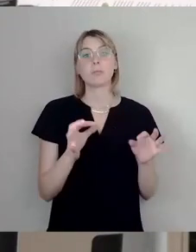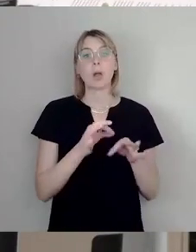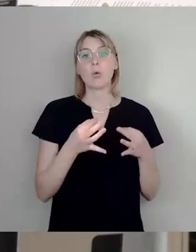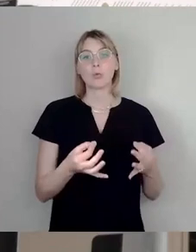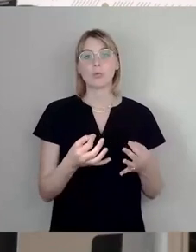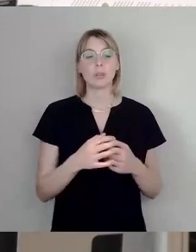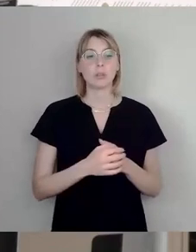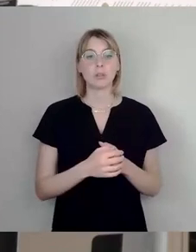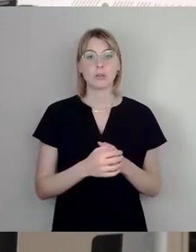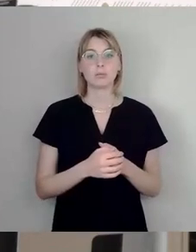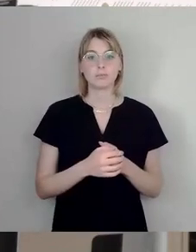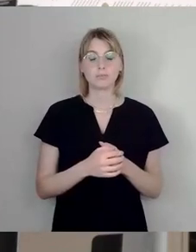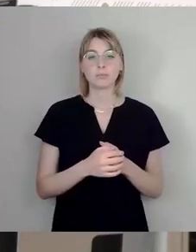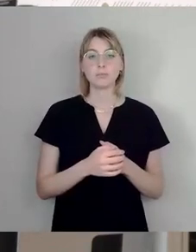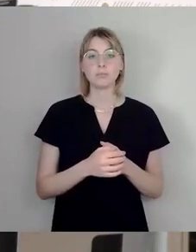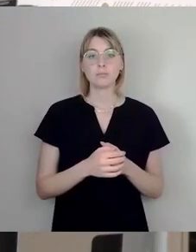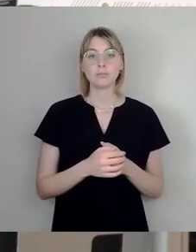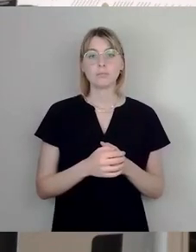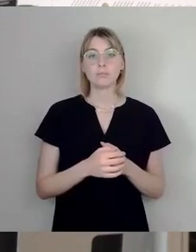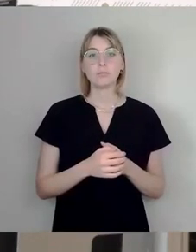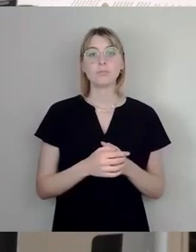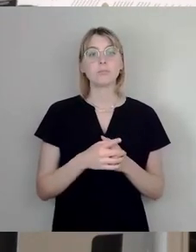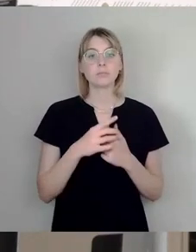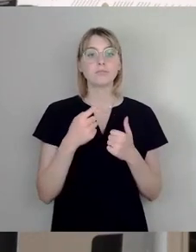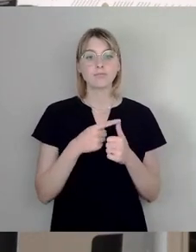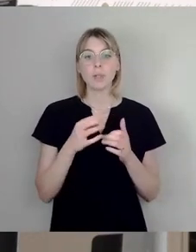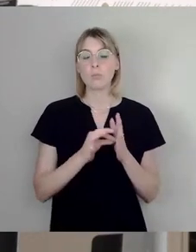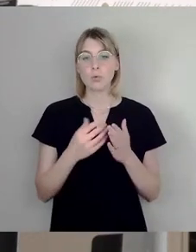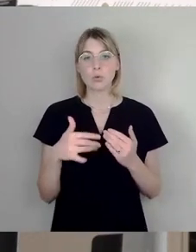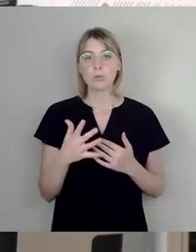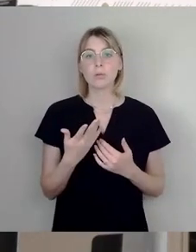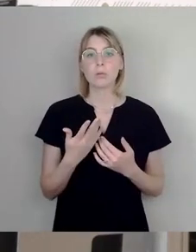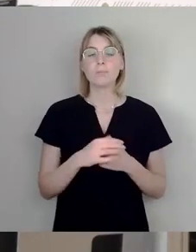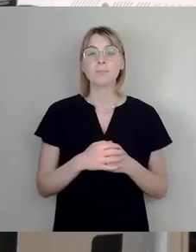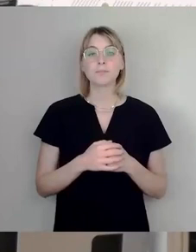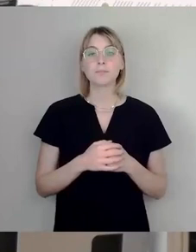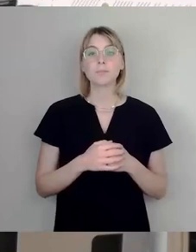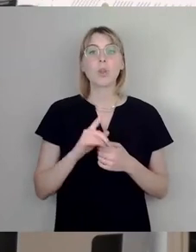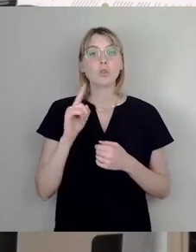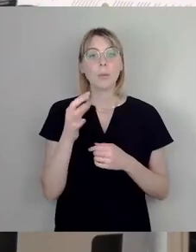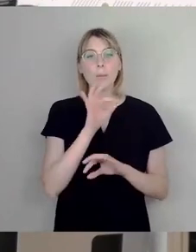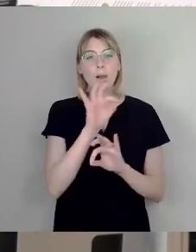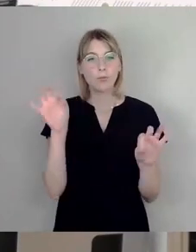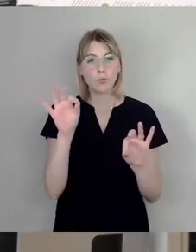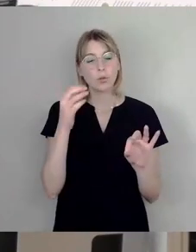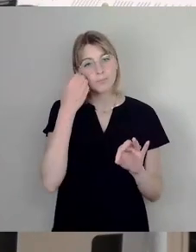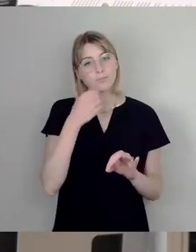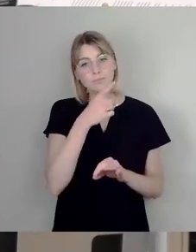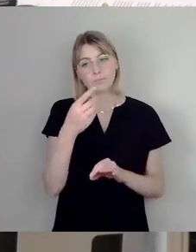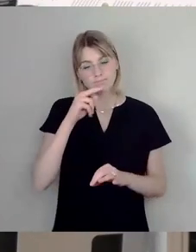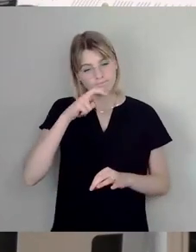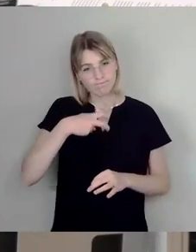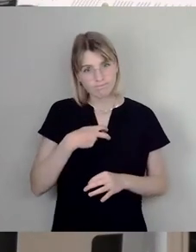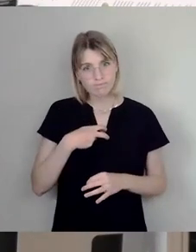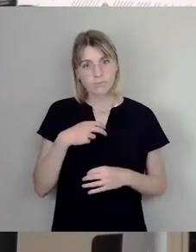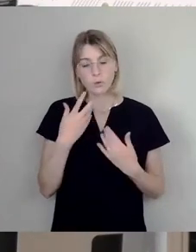irgendwelchen Ausschreitungen führen dann. Das vielleicht mal auch für Sie dann nochmal in sich gehen, wenn Sie das ablehnen wollen. Da können Sie mit dem Kopf